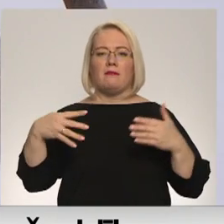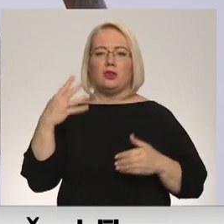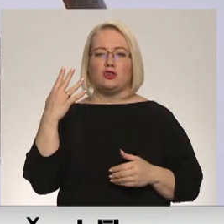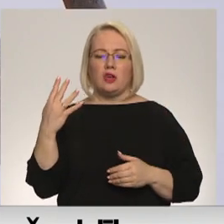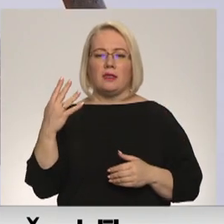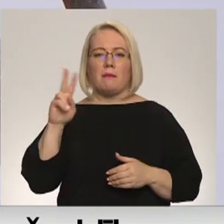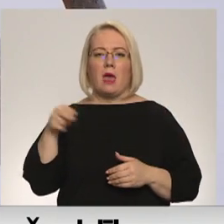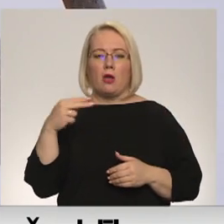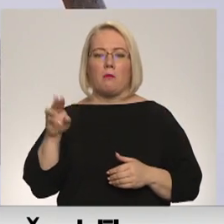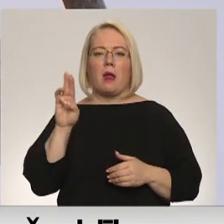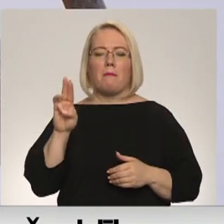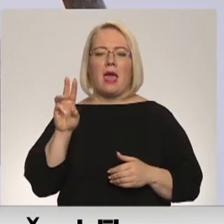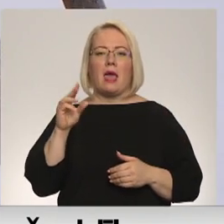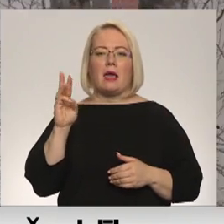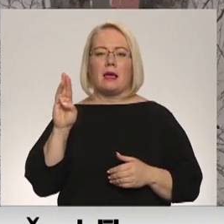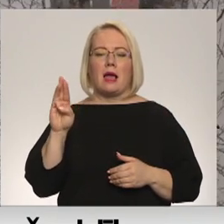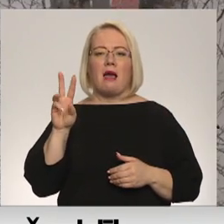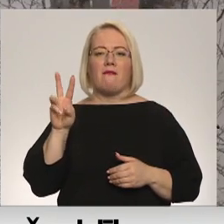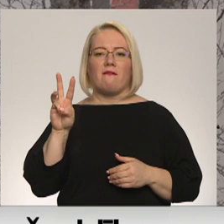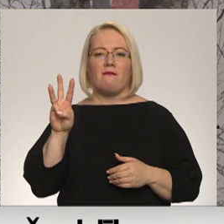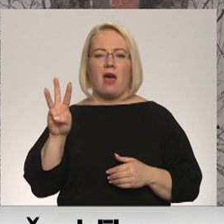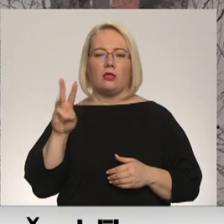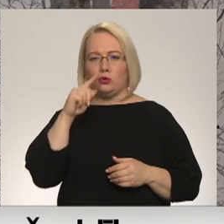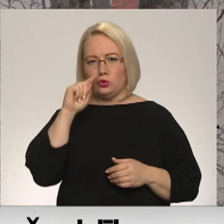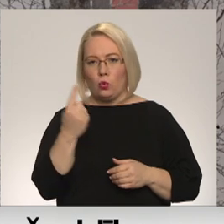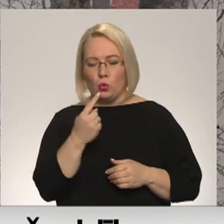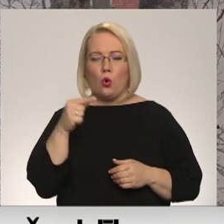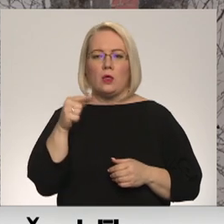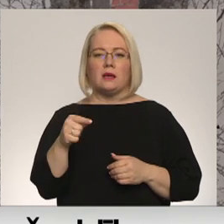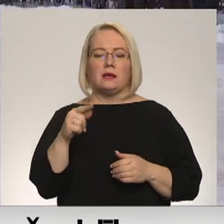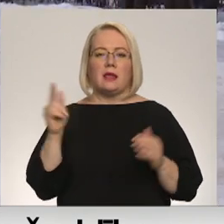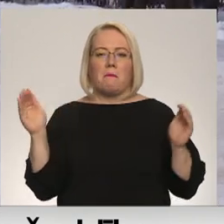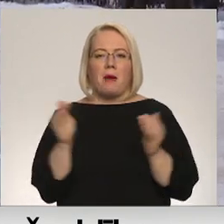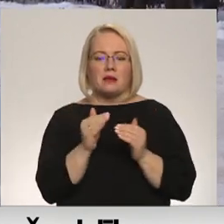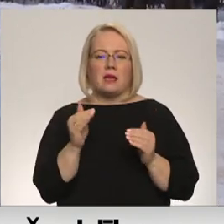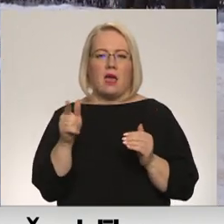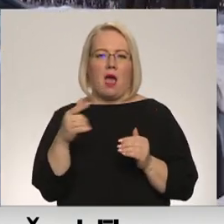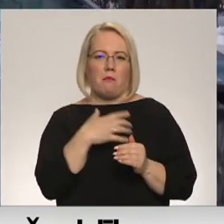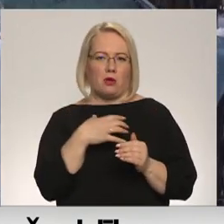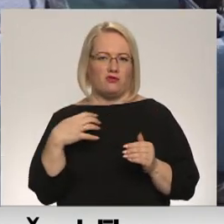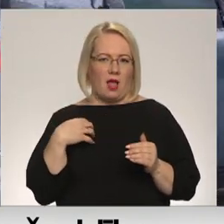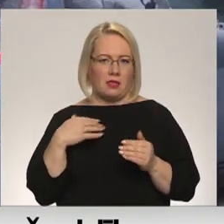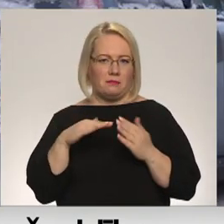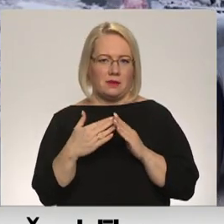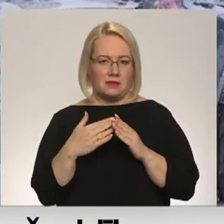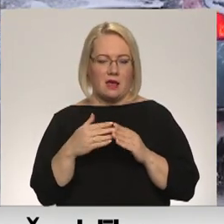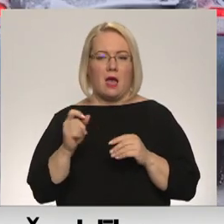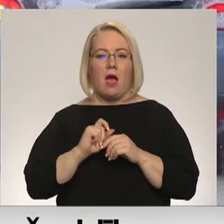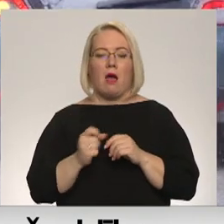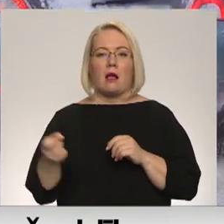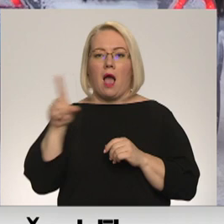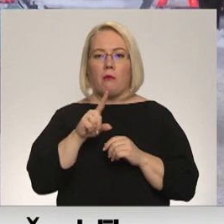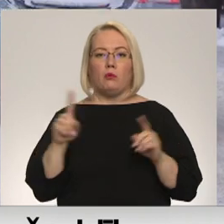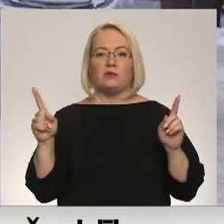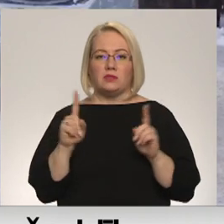megavadstundu, kas vienalga būs zemākais šajā mazapdzīvotajā ausrunot vies pašvaldībā. Tomēr kāpums ir, un tas